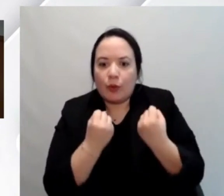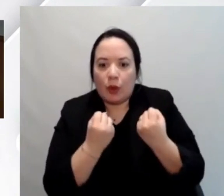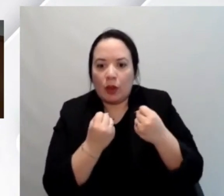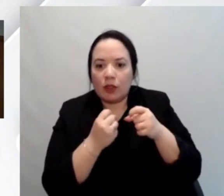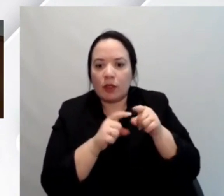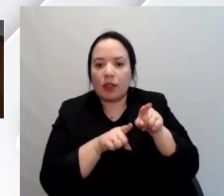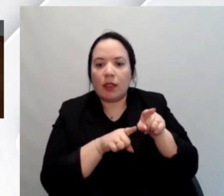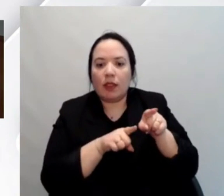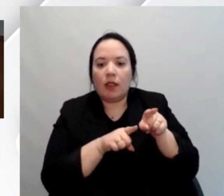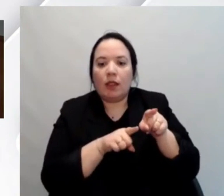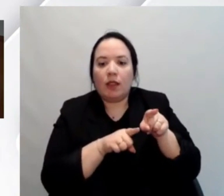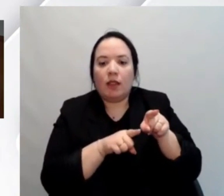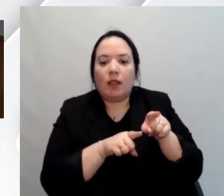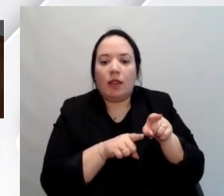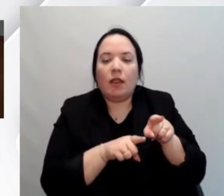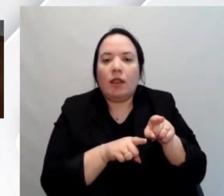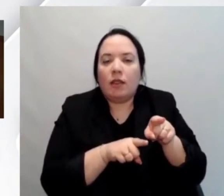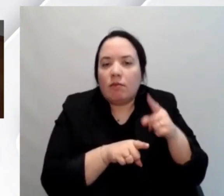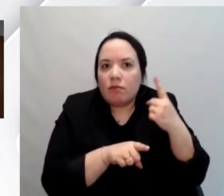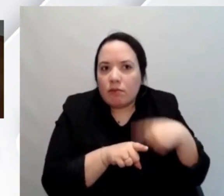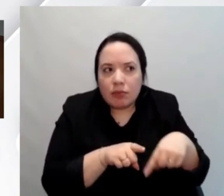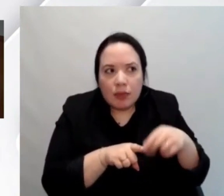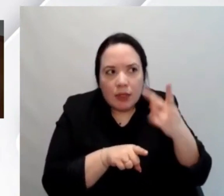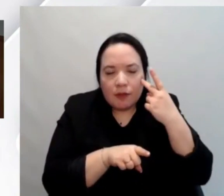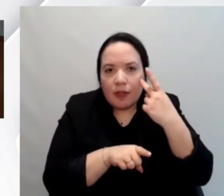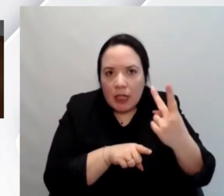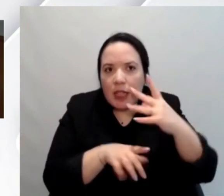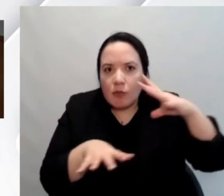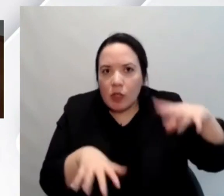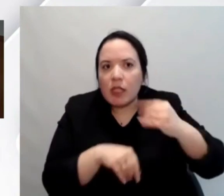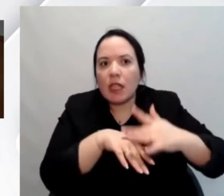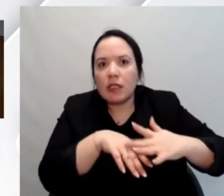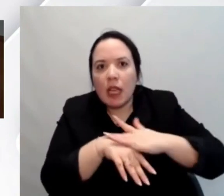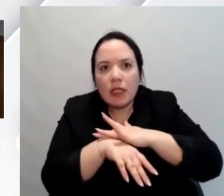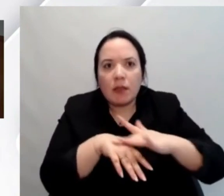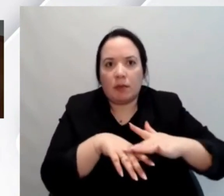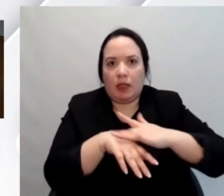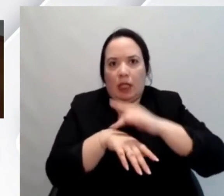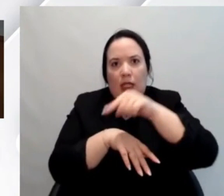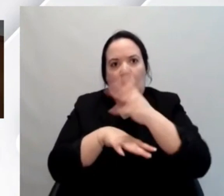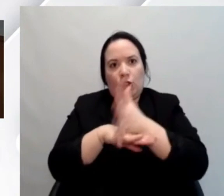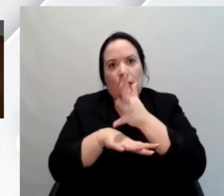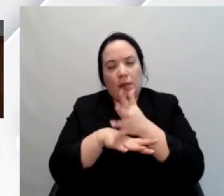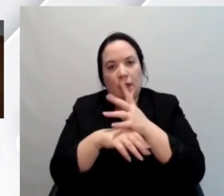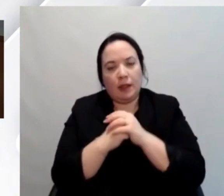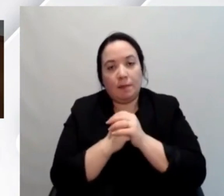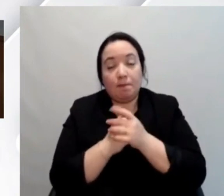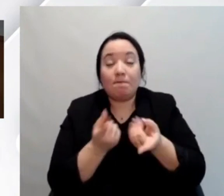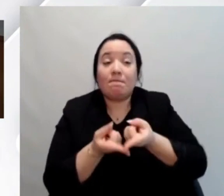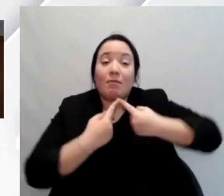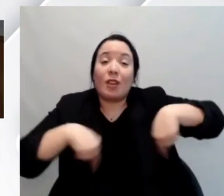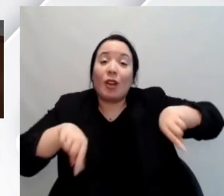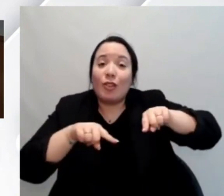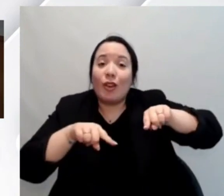comunque vediamo una forte attenzione sul tema noi dal nostro canto